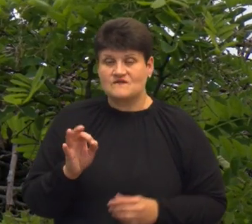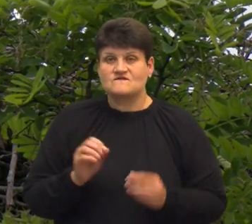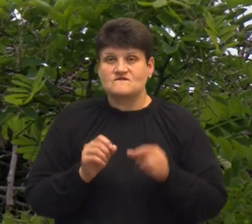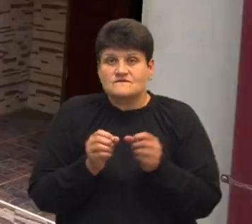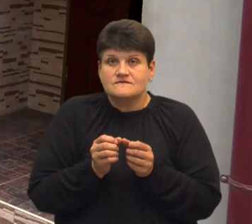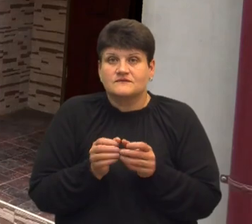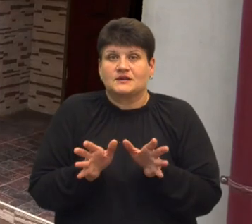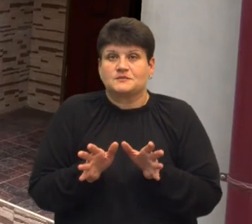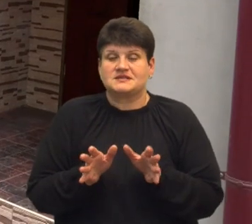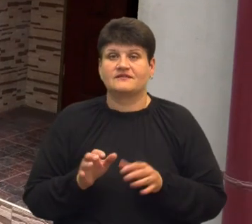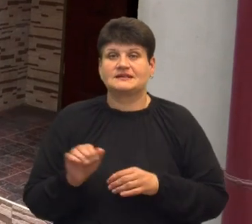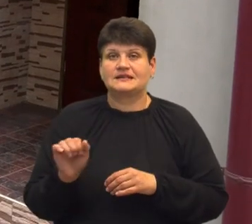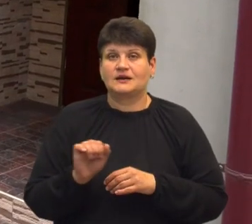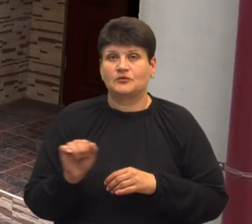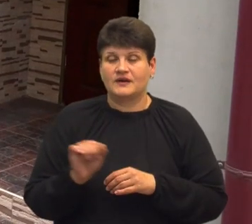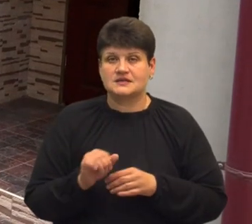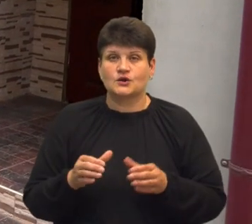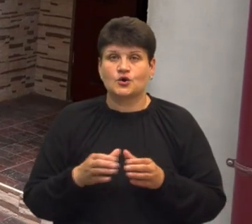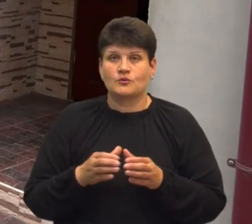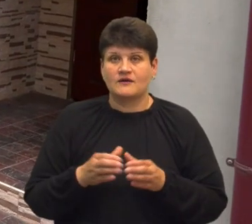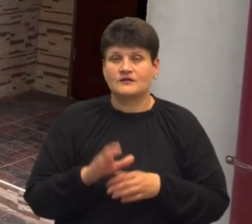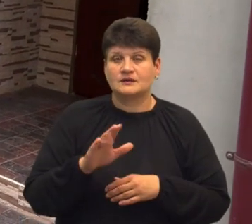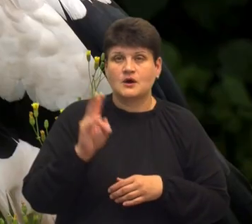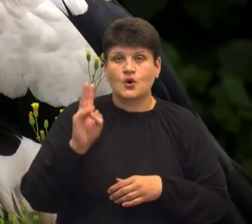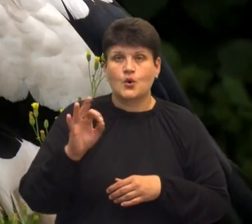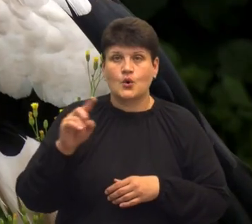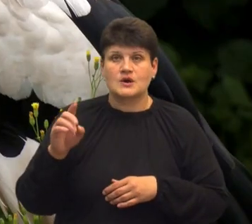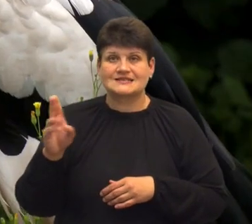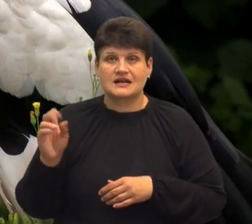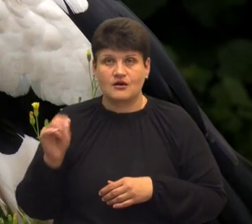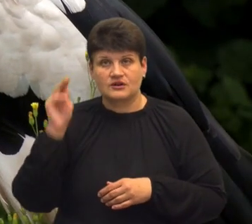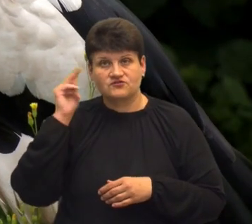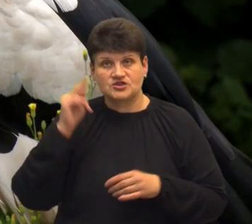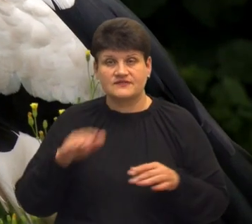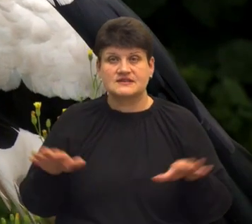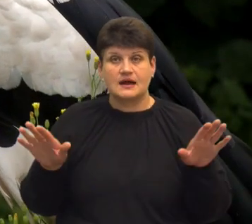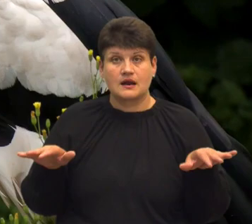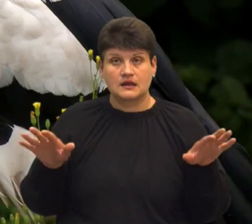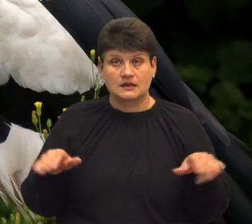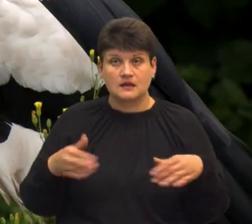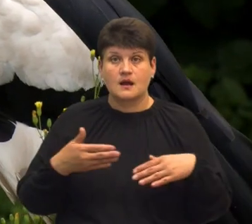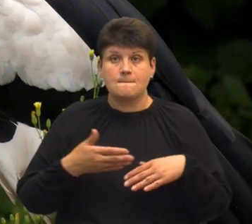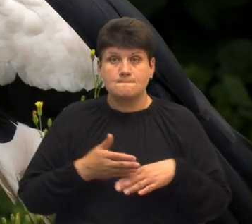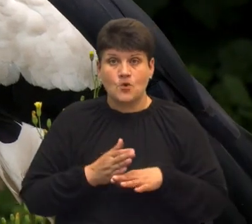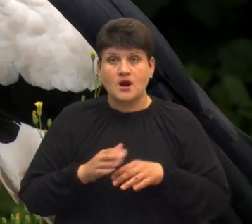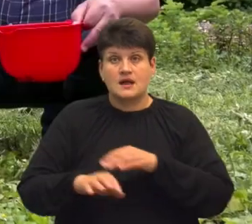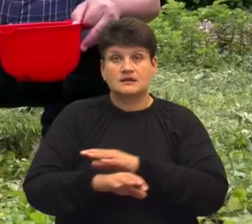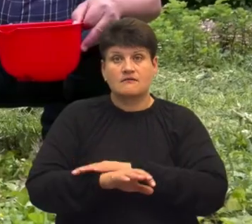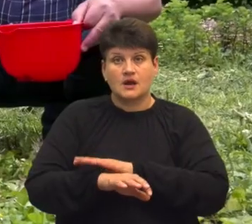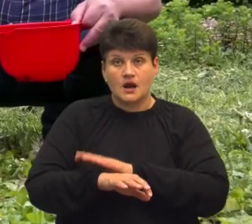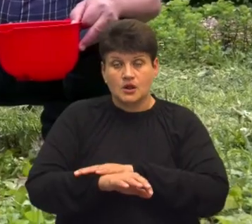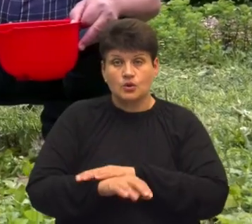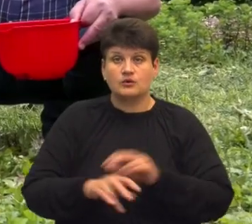Плебанівка Теребовлянської громади Володимира Козака. Коли птах вчився літати, поранив крило. Відтоді він осів на місці.